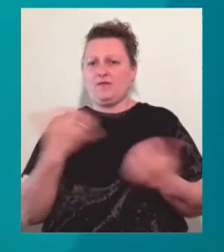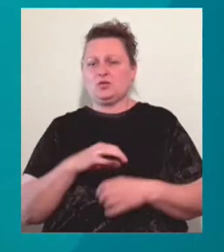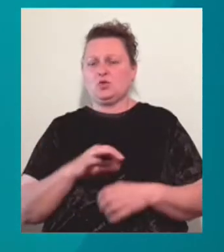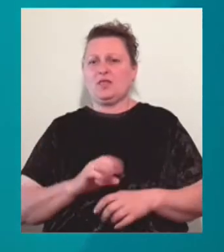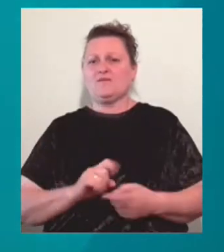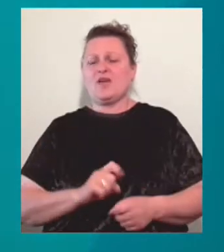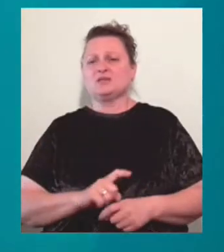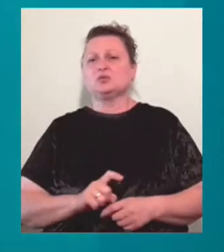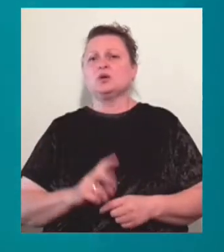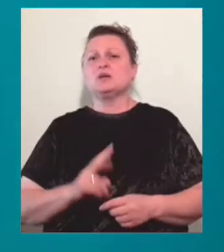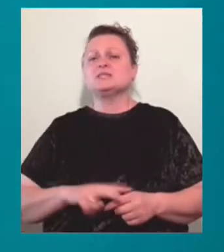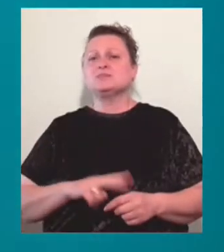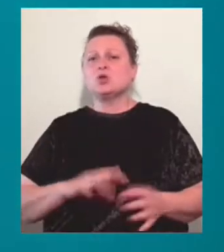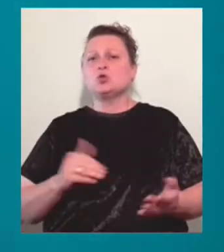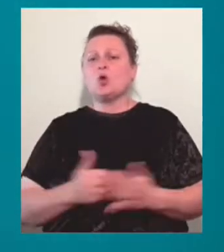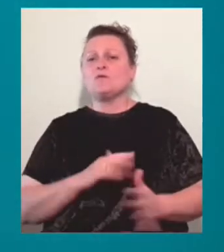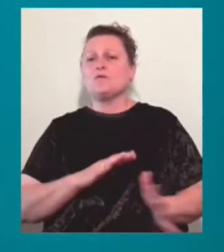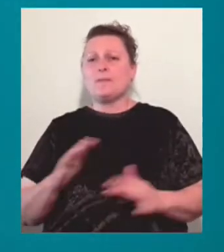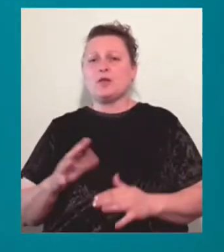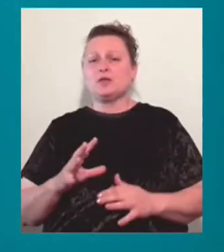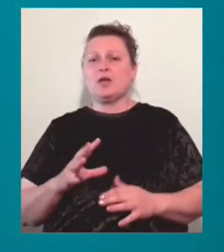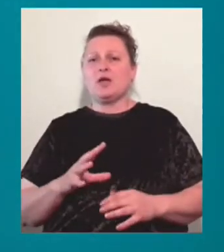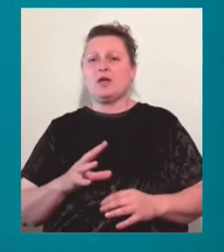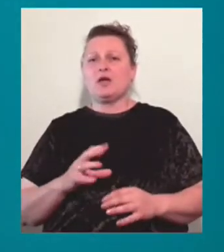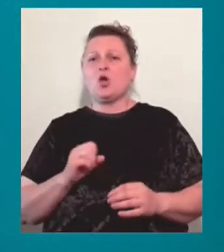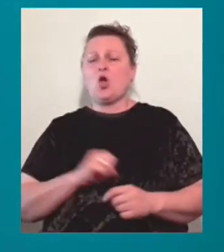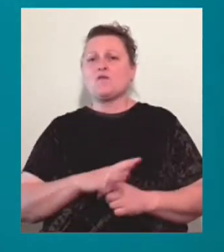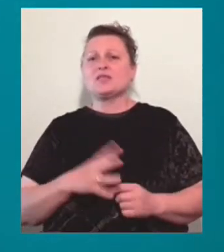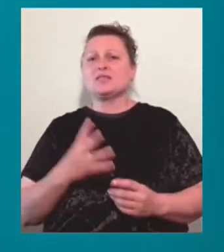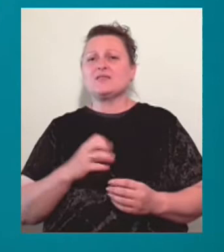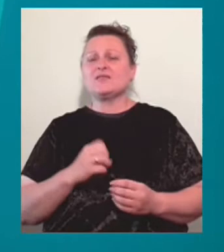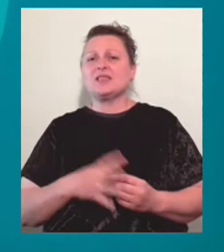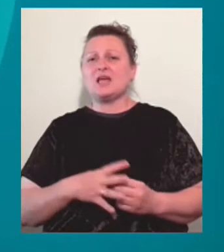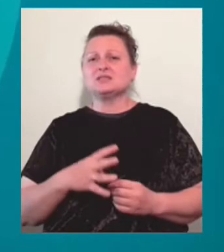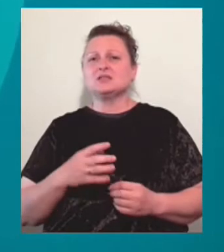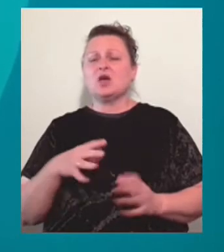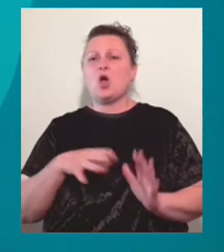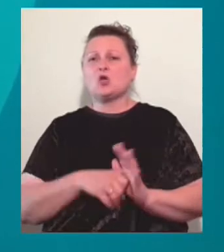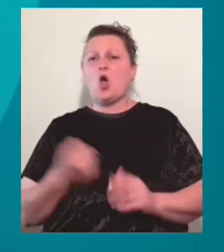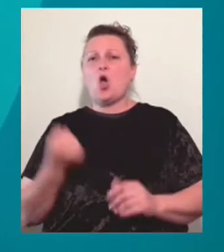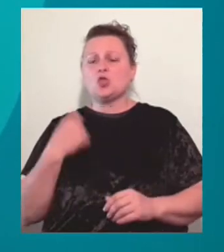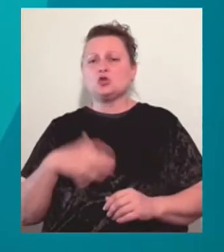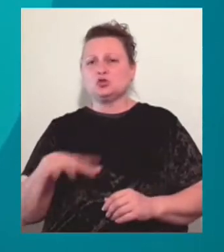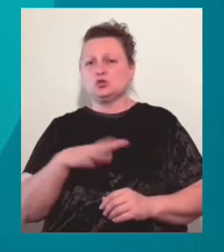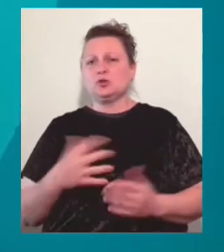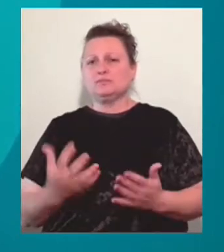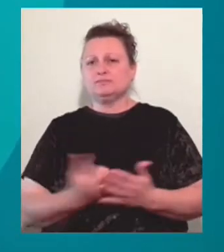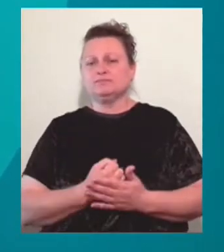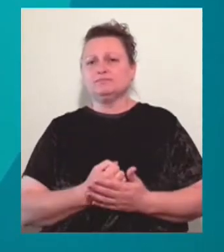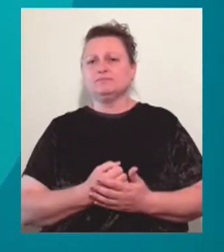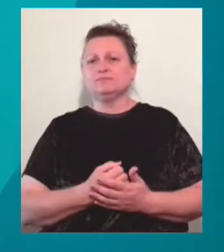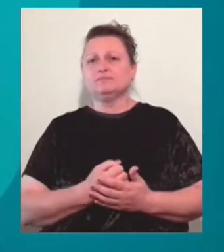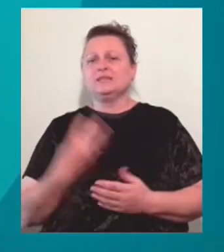70 нових випадків інфікування коронавірусом COVID-19 зафіксували за останню добу на Одещині. 31 у